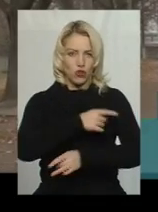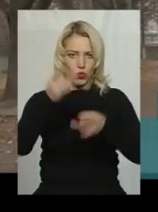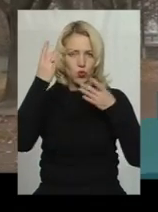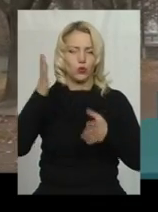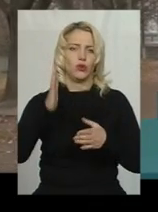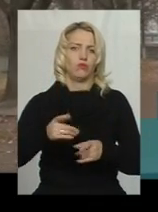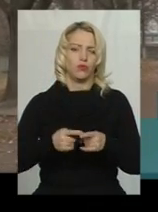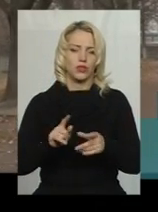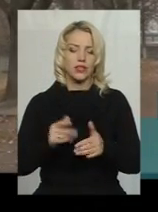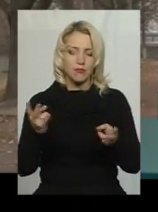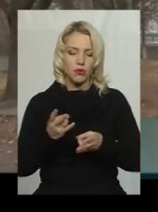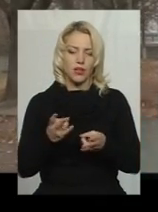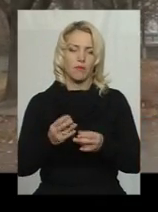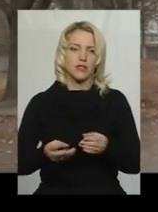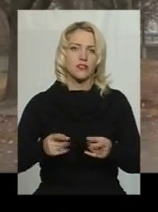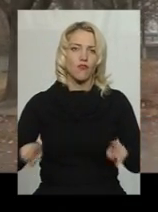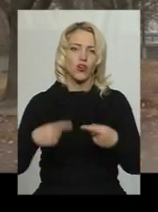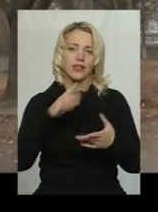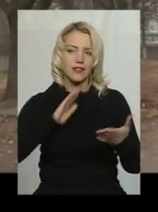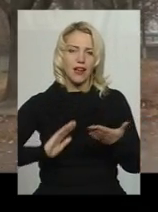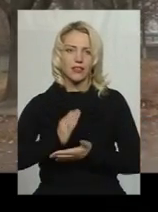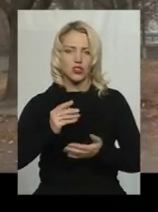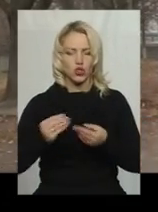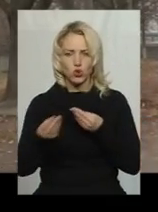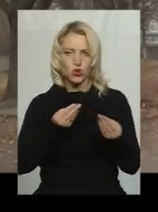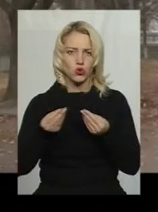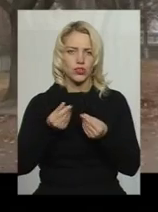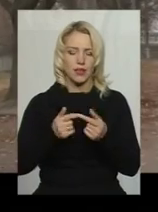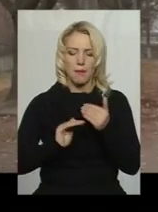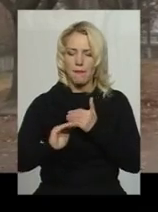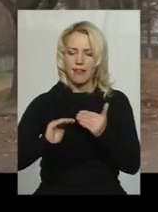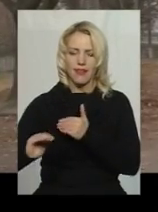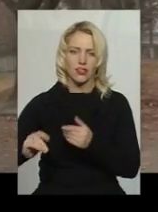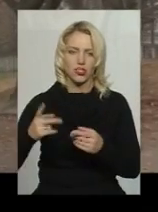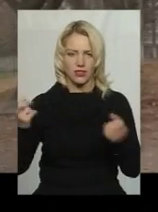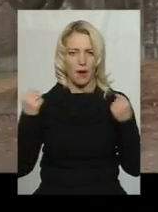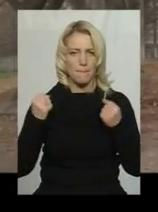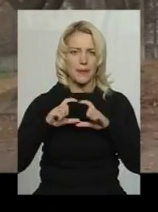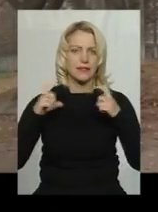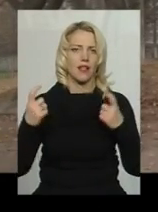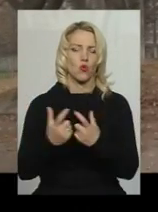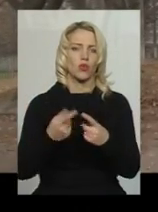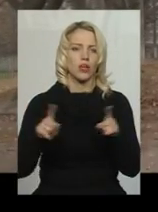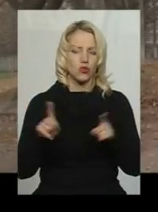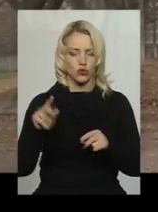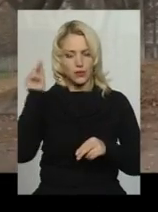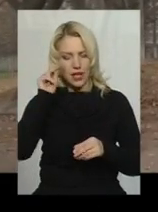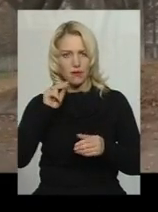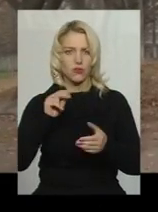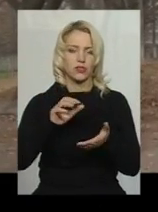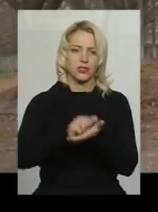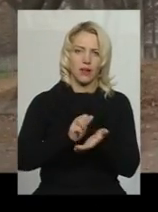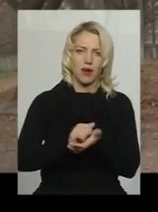створити якісний штучний майданчик на шкільному стадіоні, щоб в ньому займалися учні школи на уроках, а також